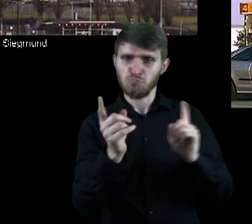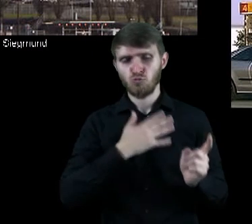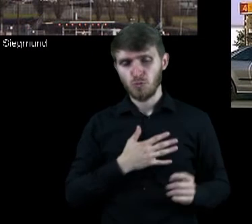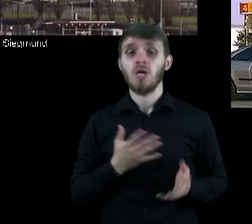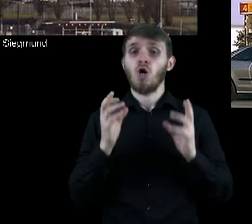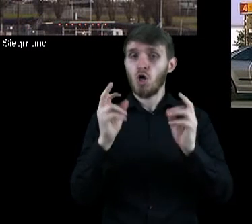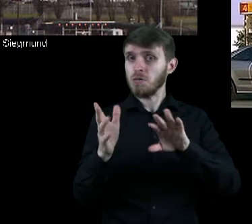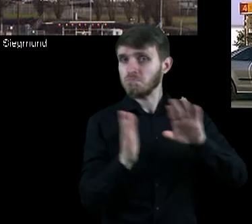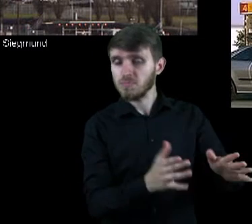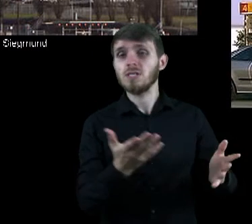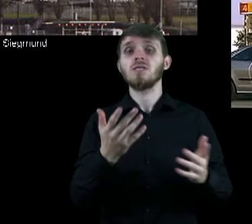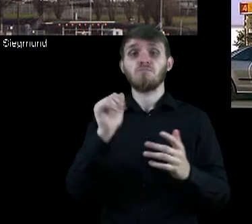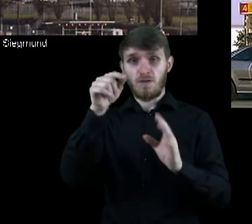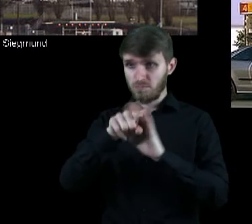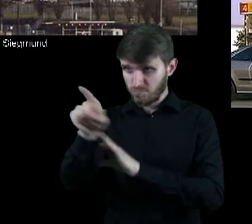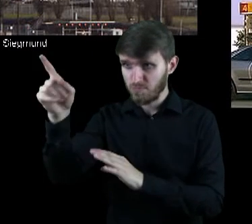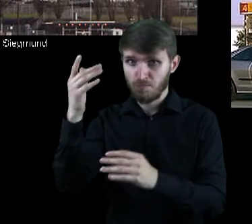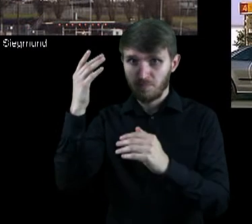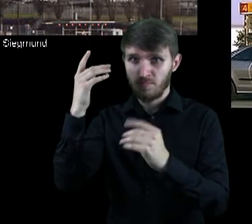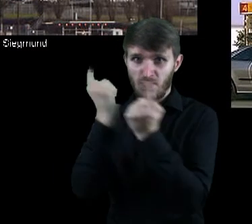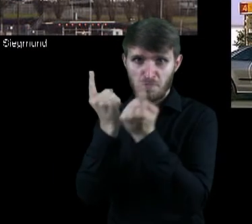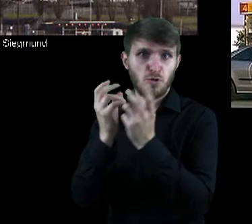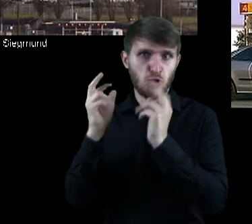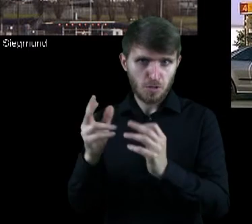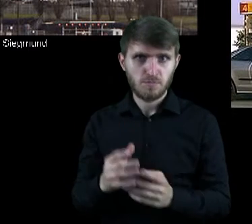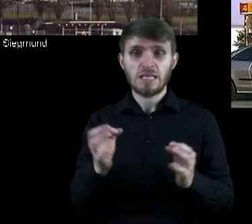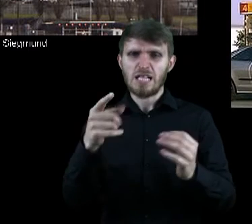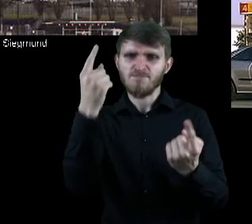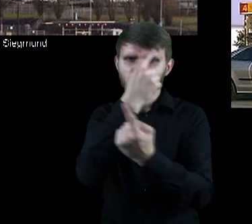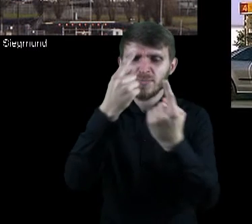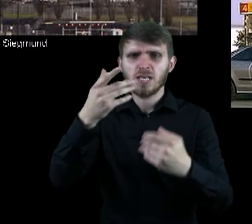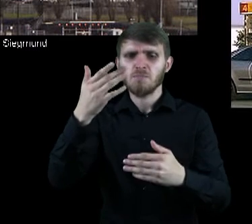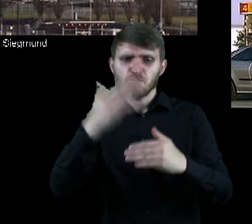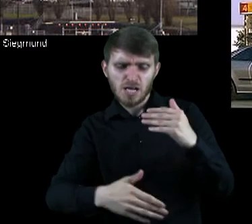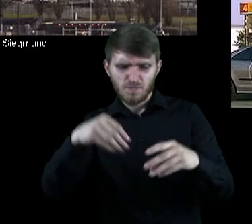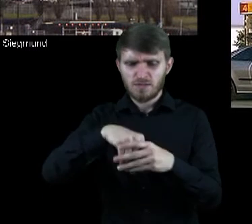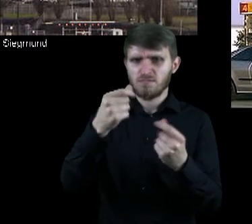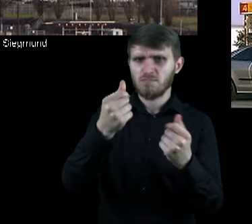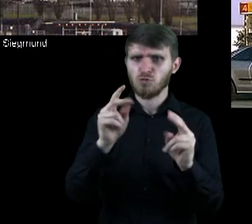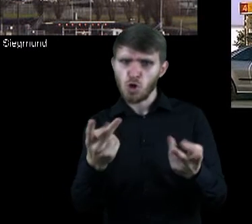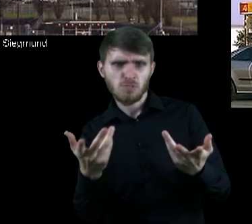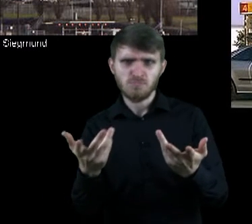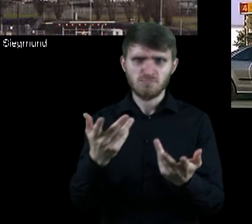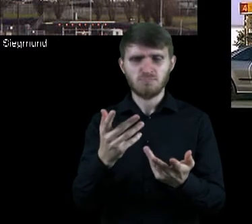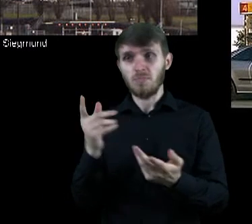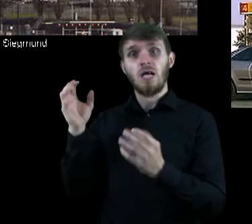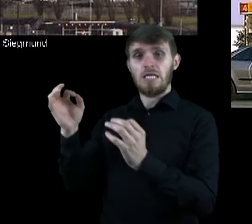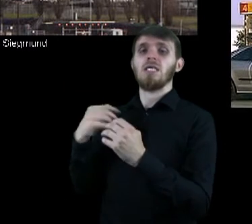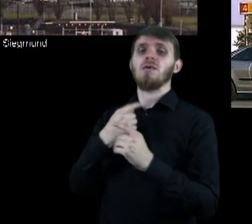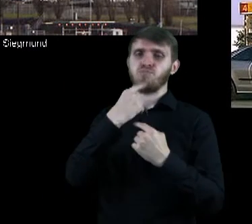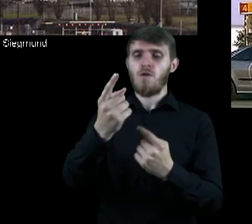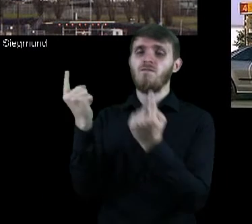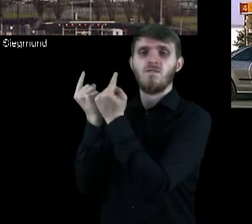tankowców. Tak czy siak trafia do rafinerii. Możemy już zacząć ustalać, co składa się na cenę benzyny,